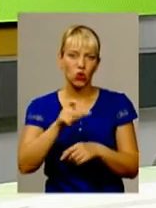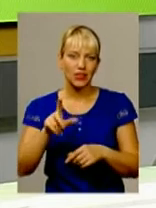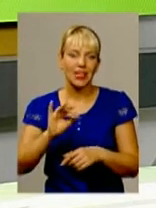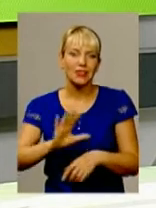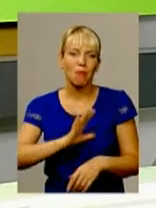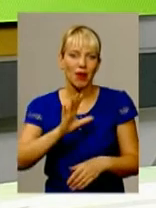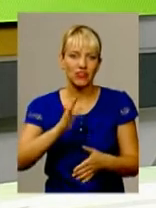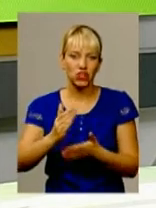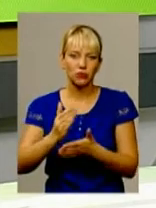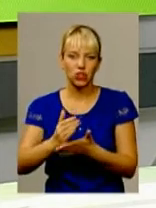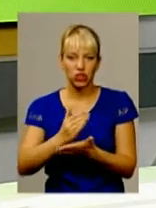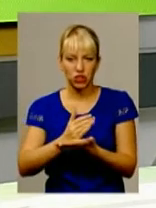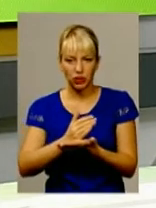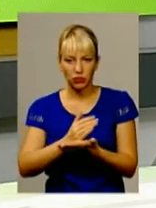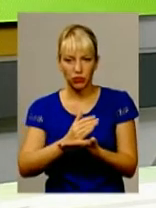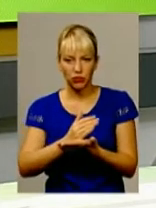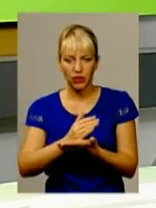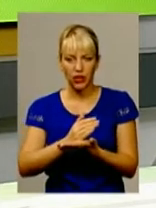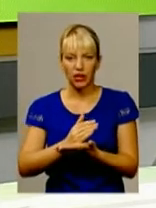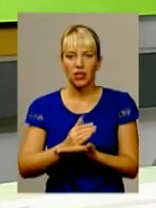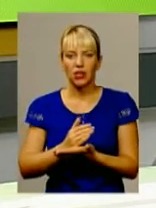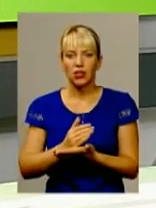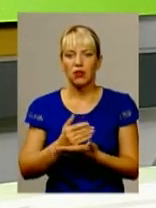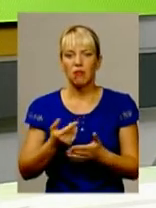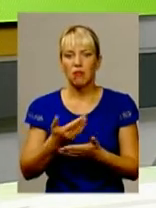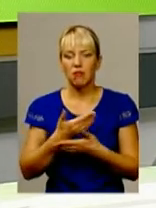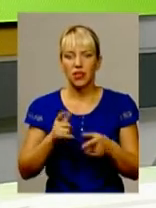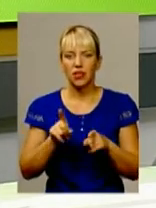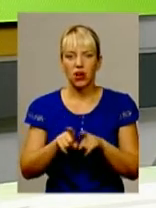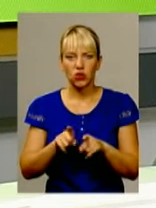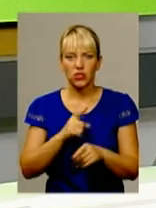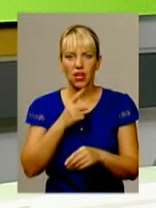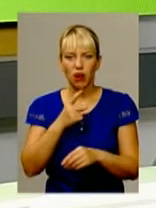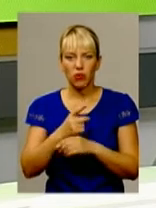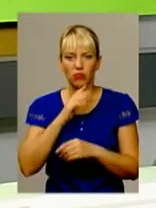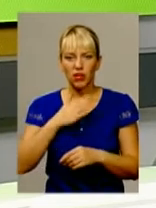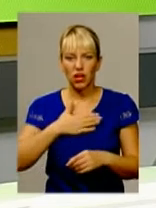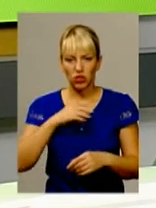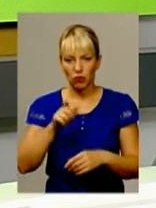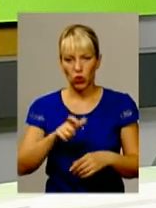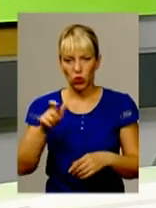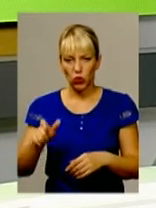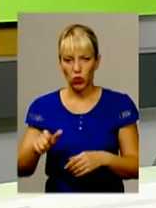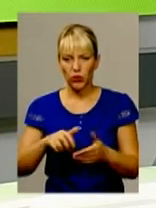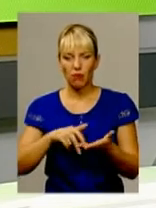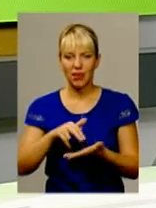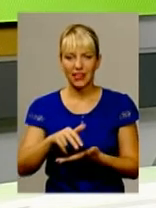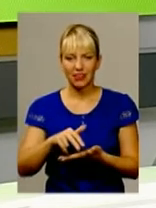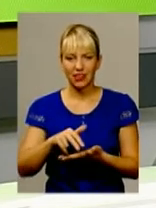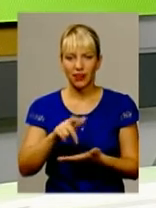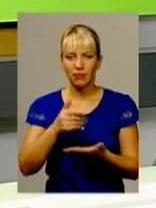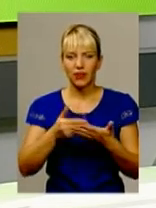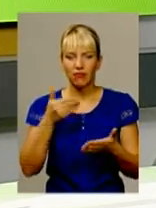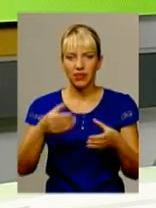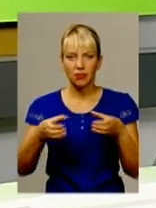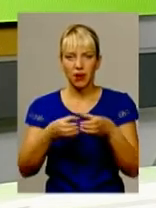І, як можливо, комусь дивно покажеться, для мене – ні. Ми забороняємо нашим активістам йти, якщо будуть такі пропозиції, звичайні, від